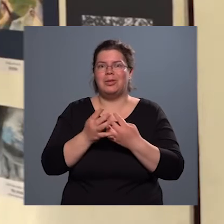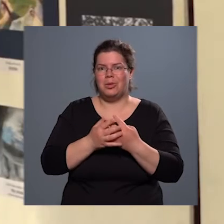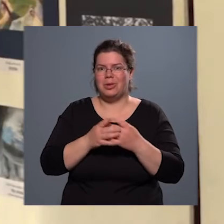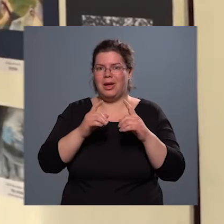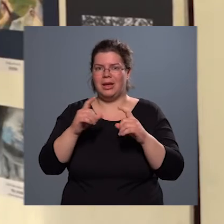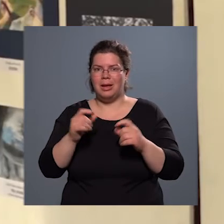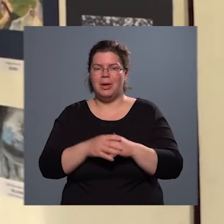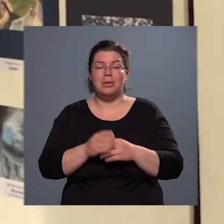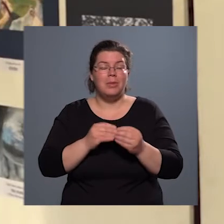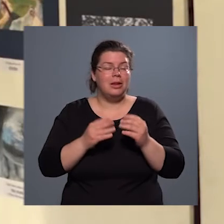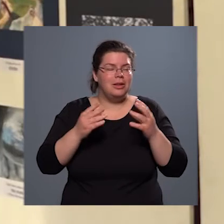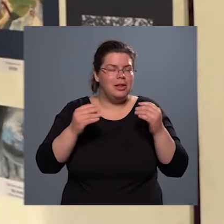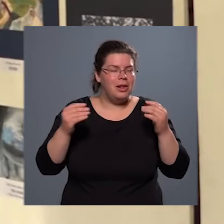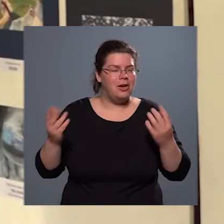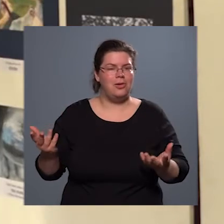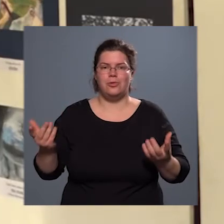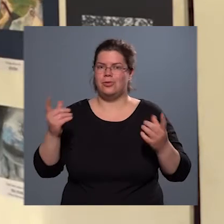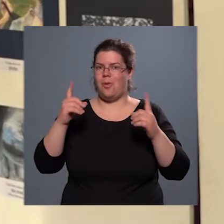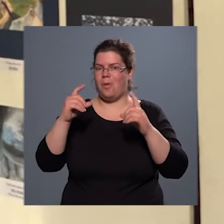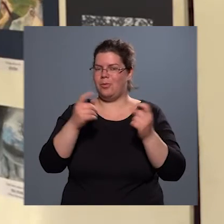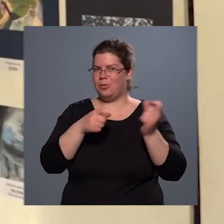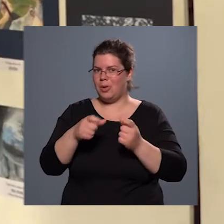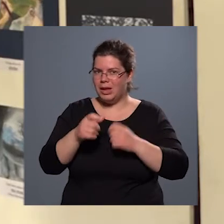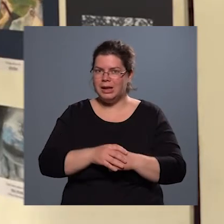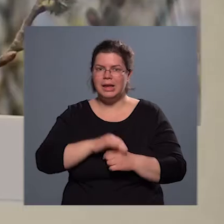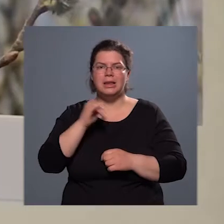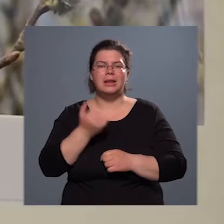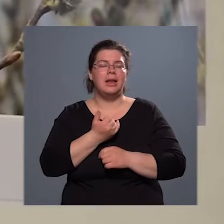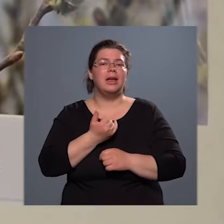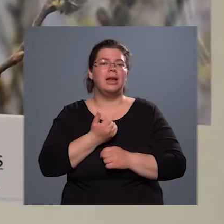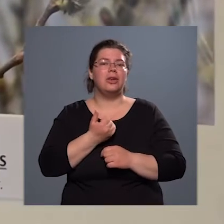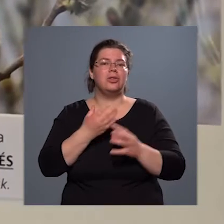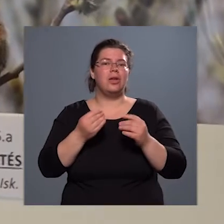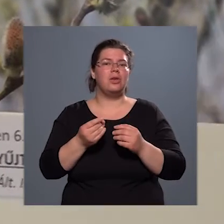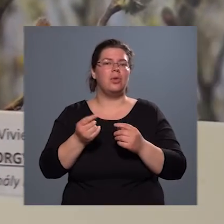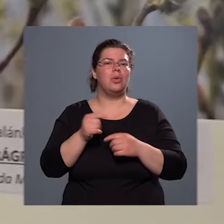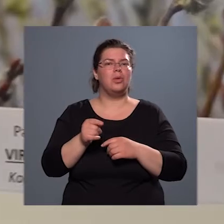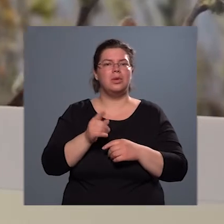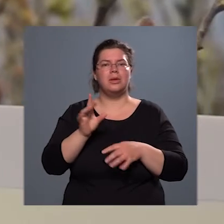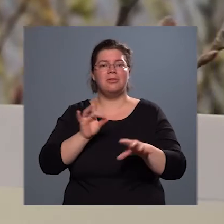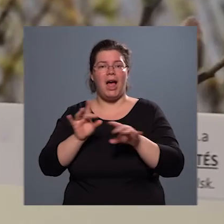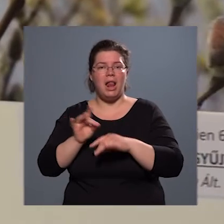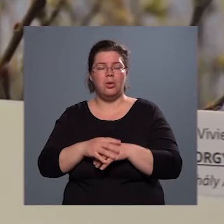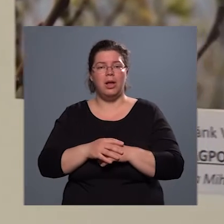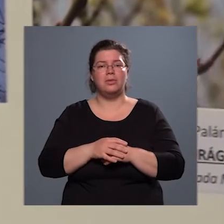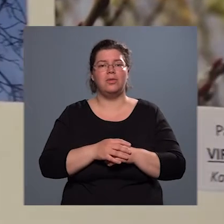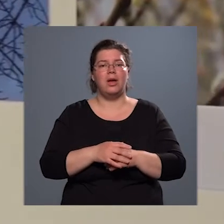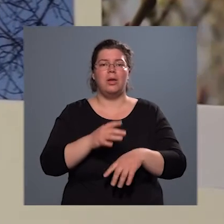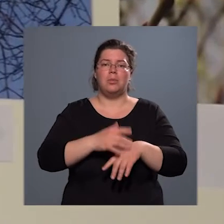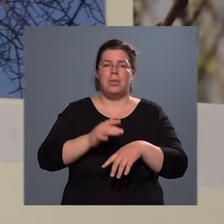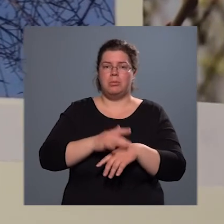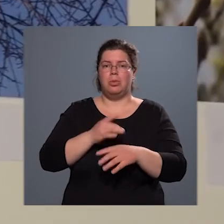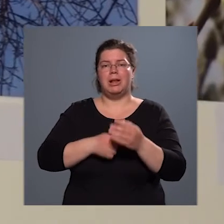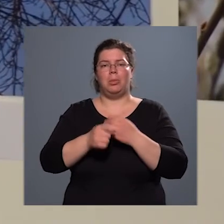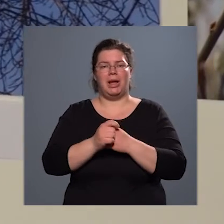elképesztő mennyiségű anyag érkezett, és az anyagó között válogatva megpróbáltuk megtalálni a